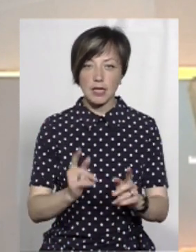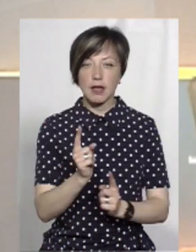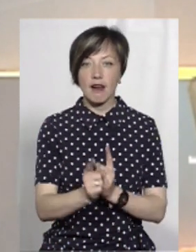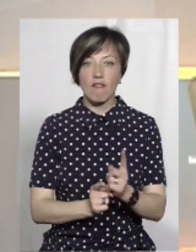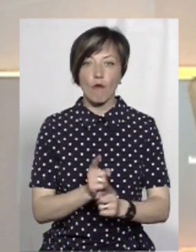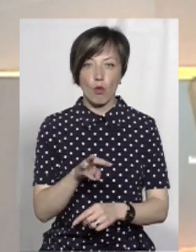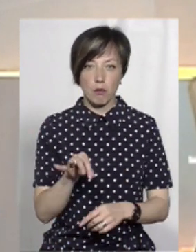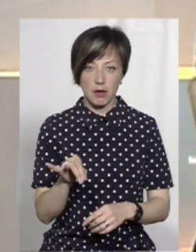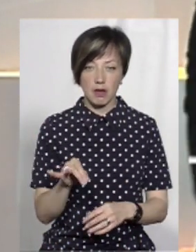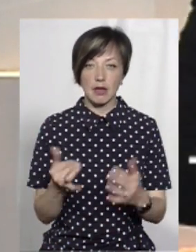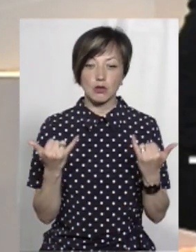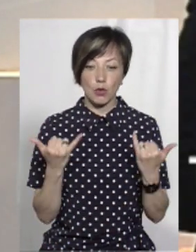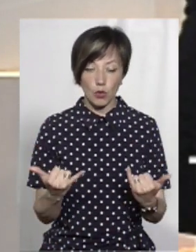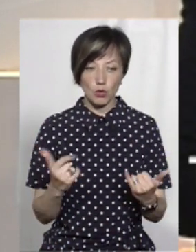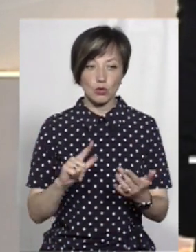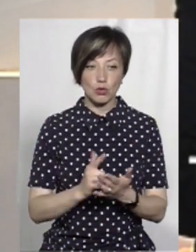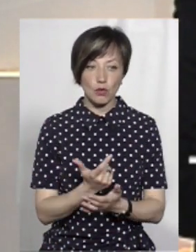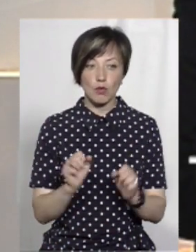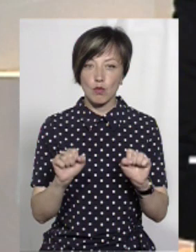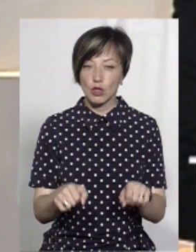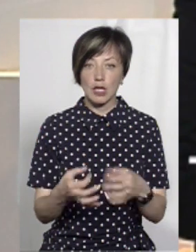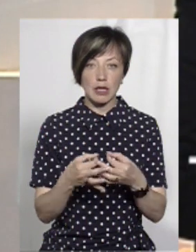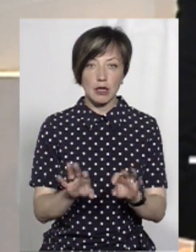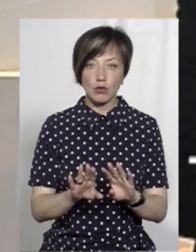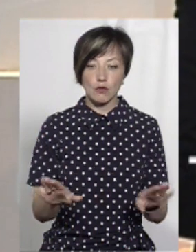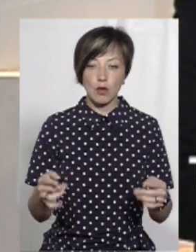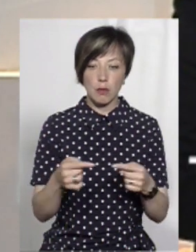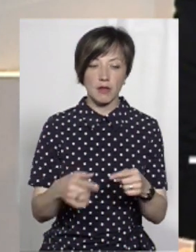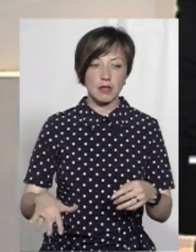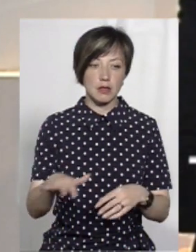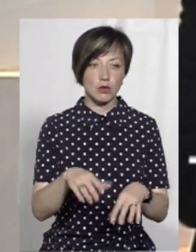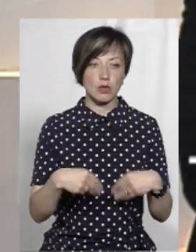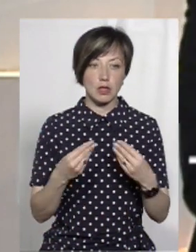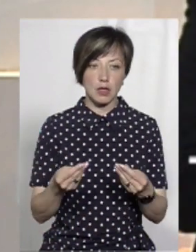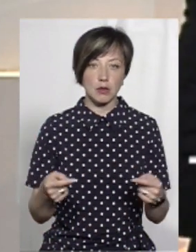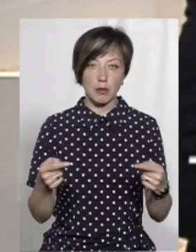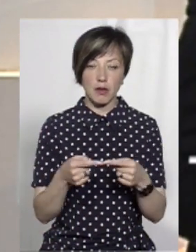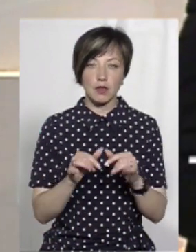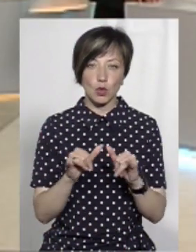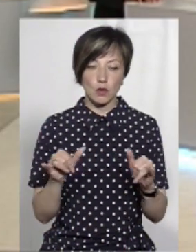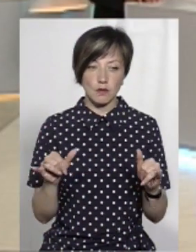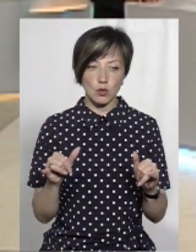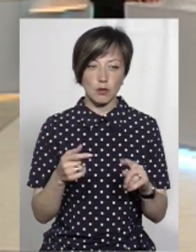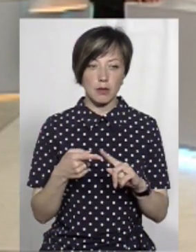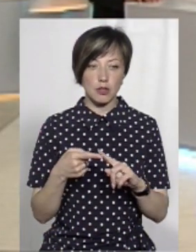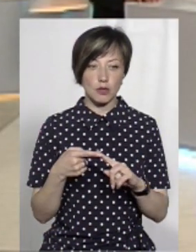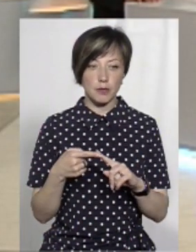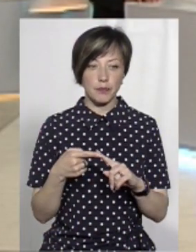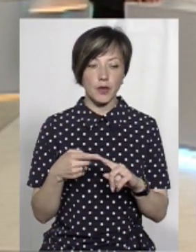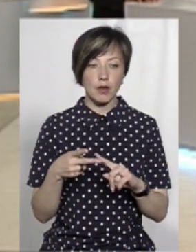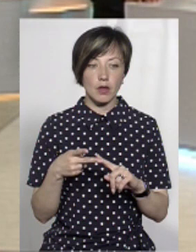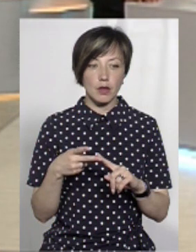реформи, який сьогодні, знов-таки, може не дозволити певним територіям дати певний розвиток. Це перше.